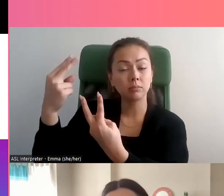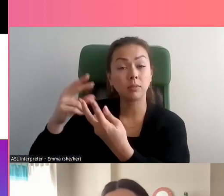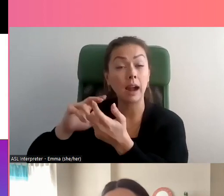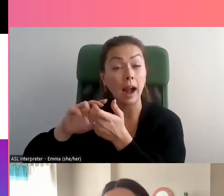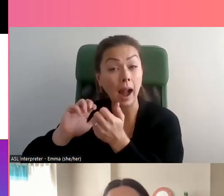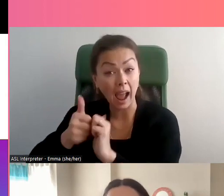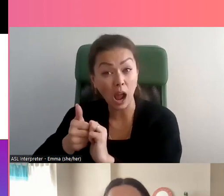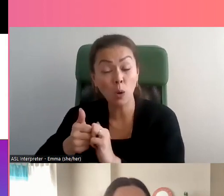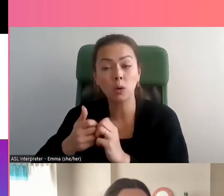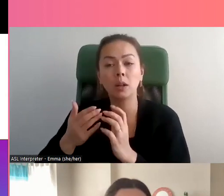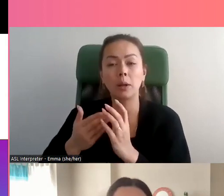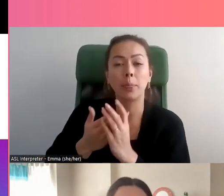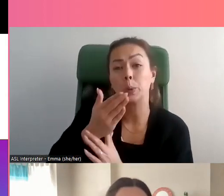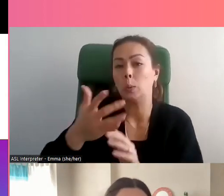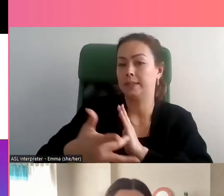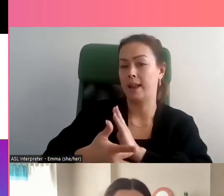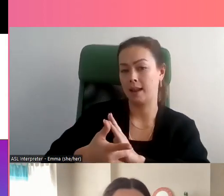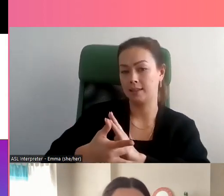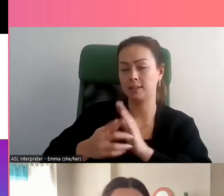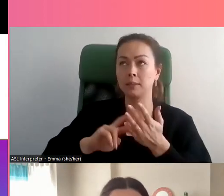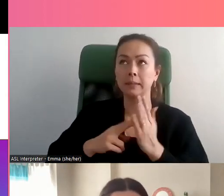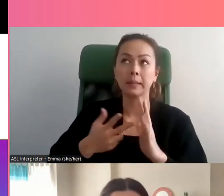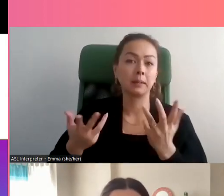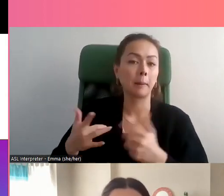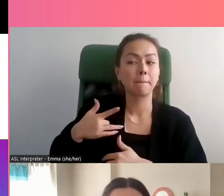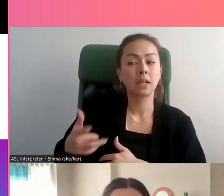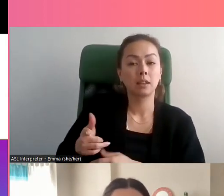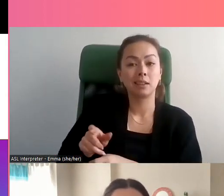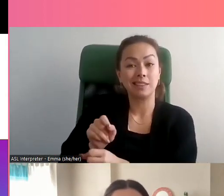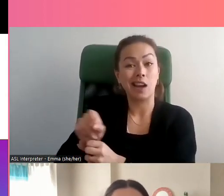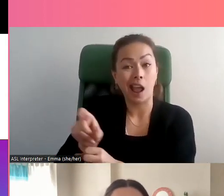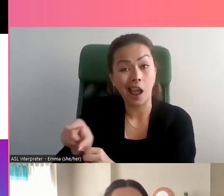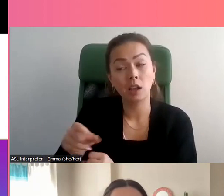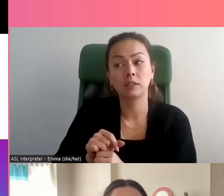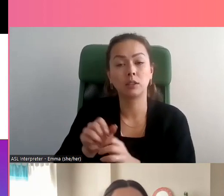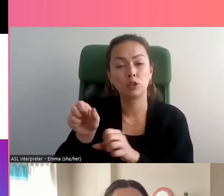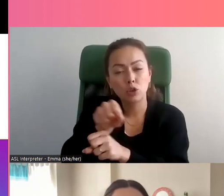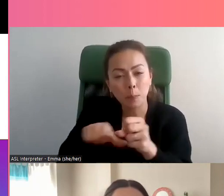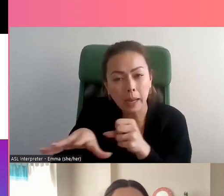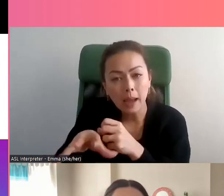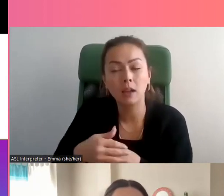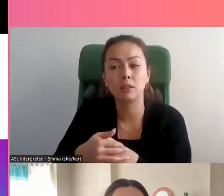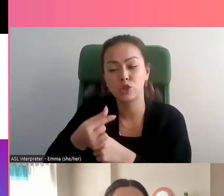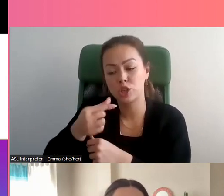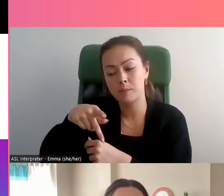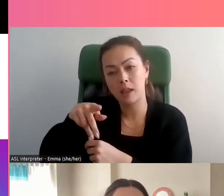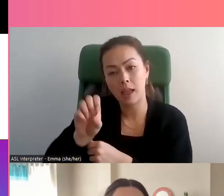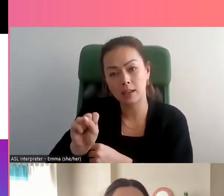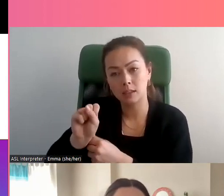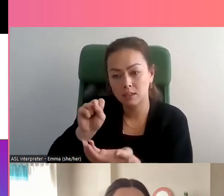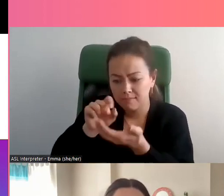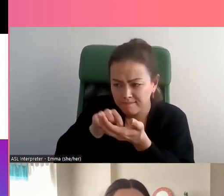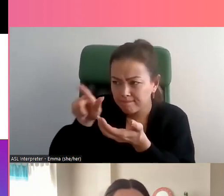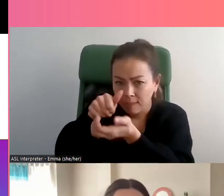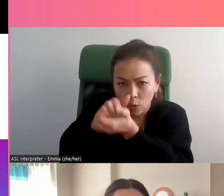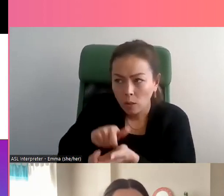et elle est faite au moyen de la technologie. pourrait s'agir de messages textuels, de médias sociaux, de tracks au moyen de GPS